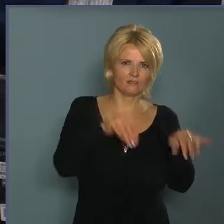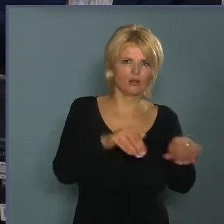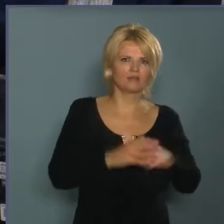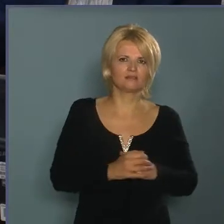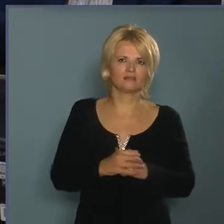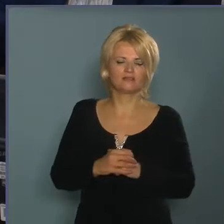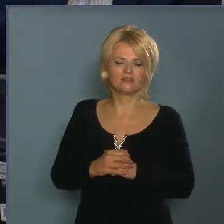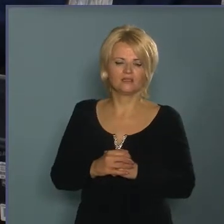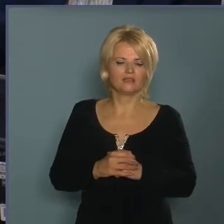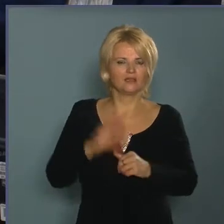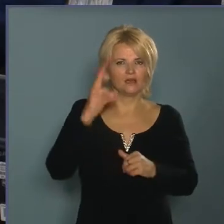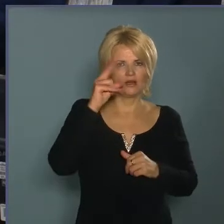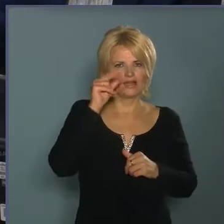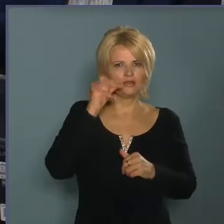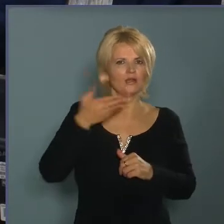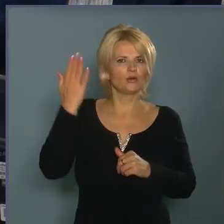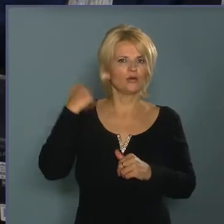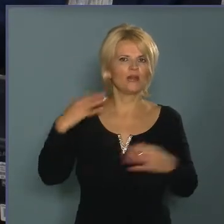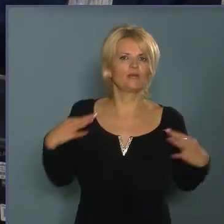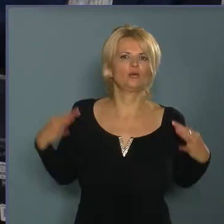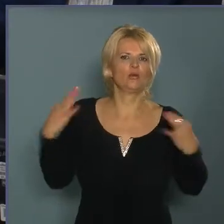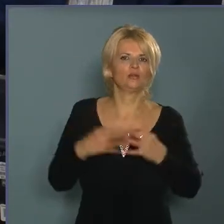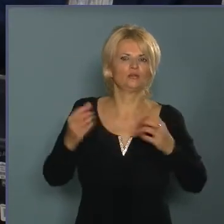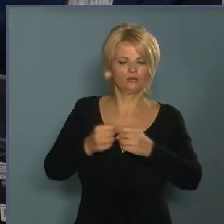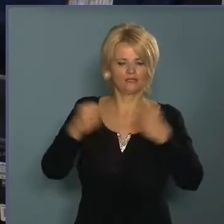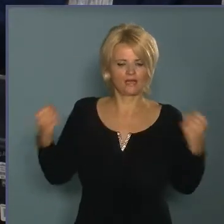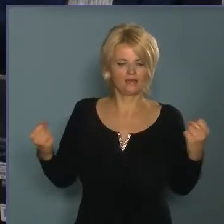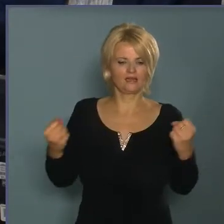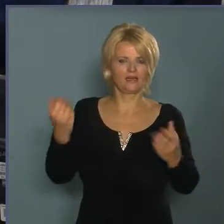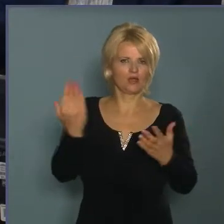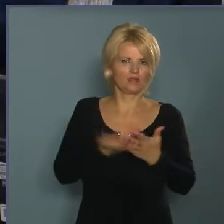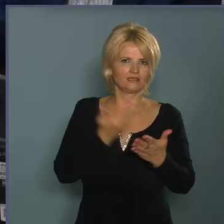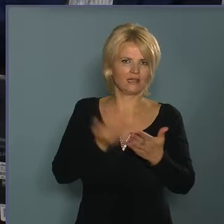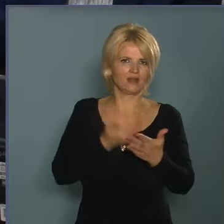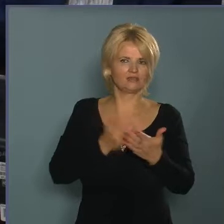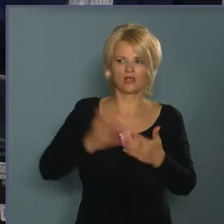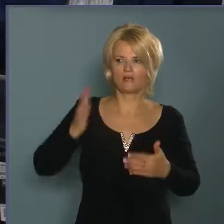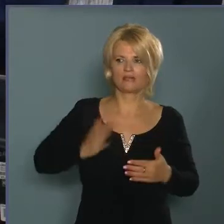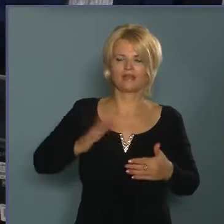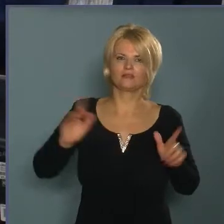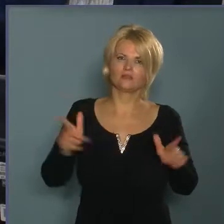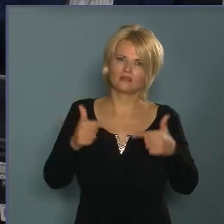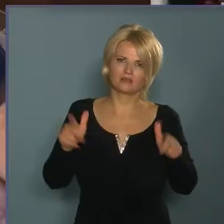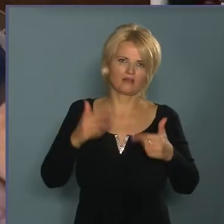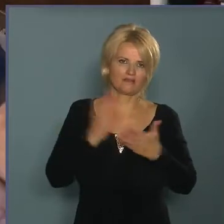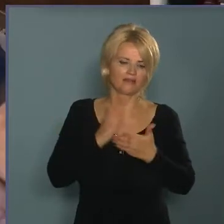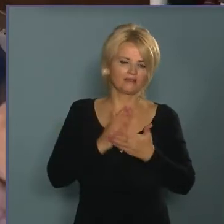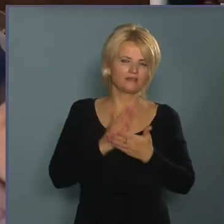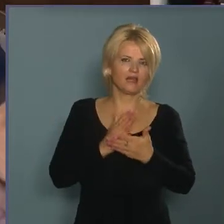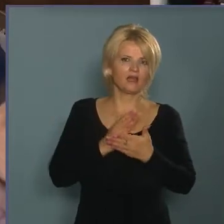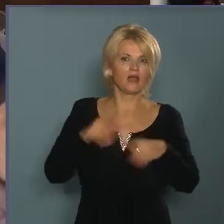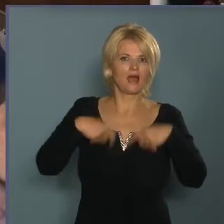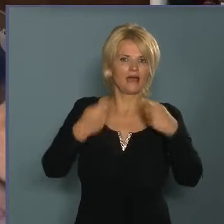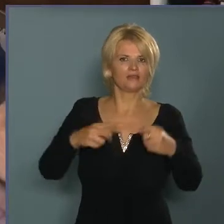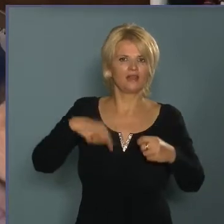rendőrök mondhatni azt, hogy a korábbi öltöző szekrények használtanám értatlan feltételekkel bírtak. Az